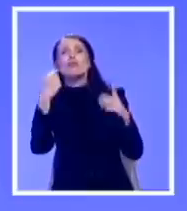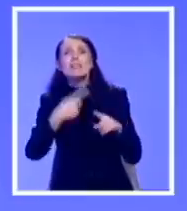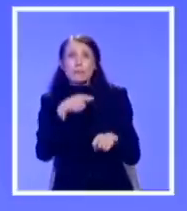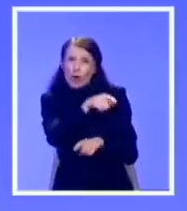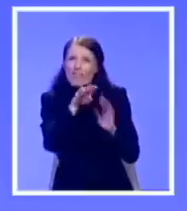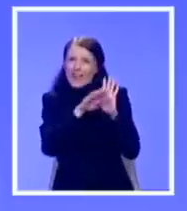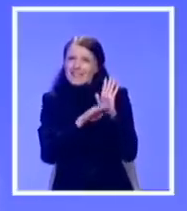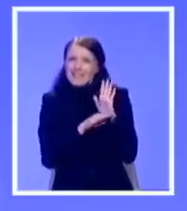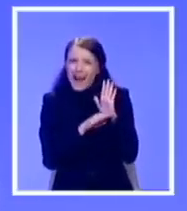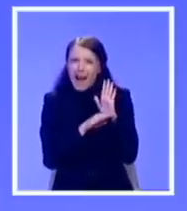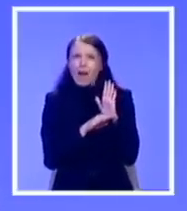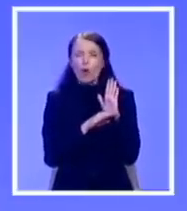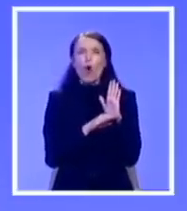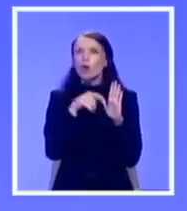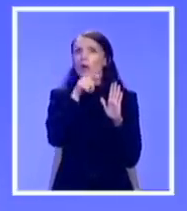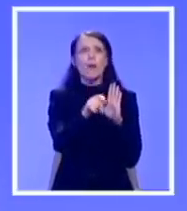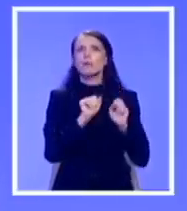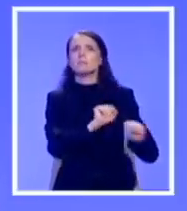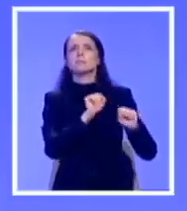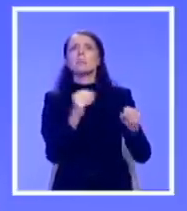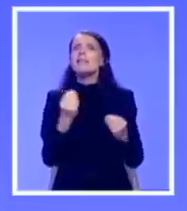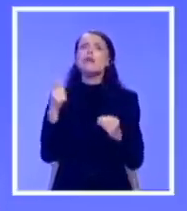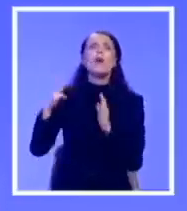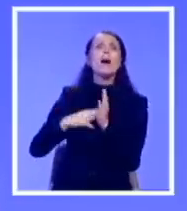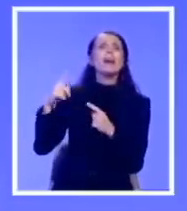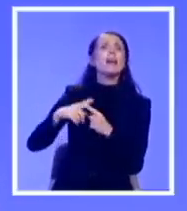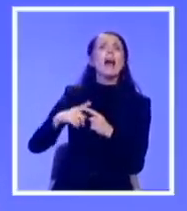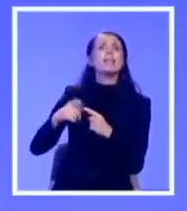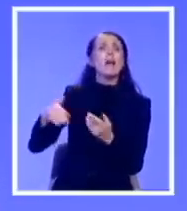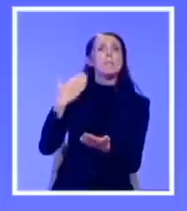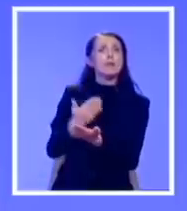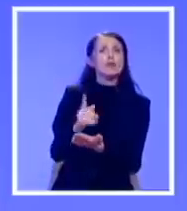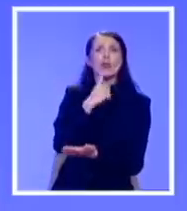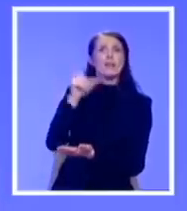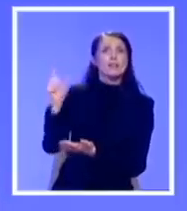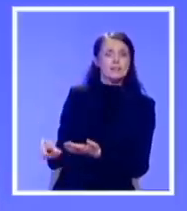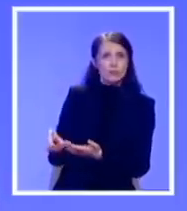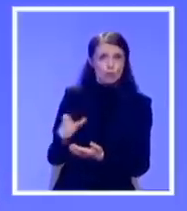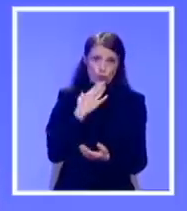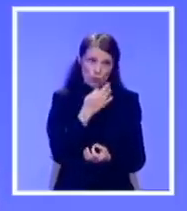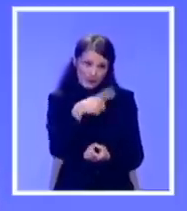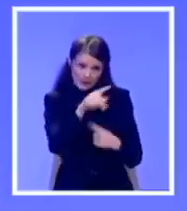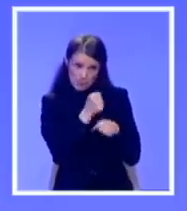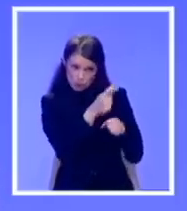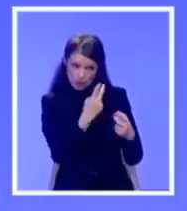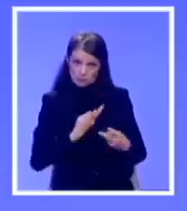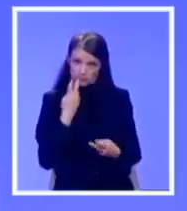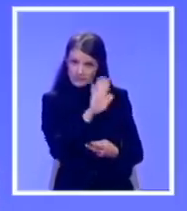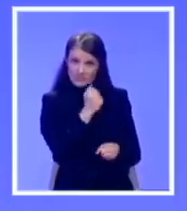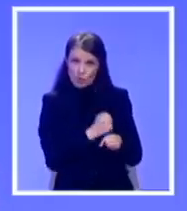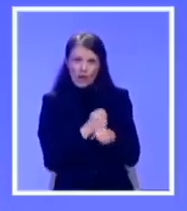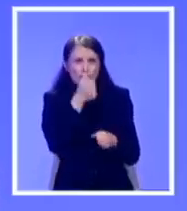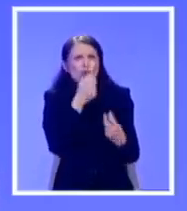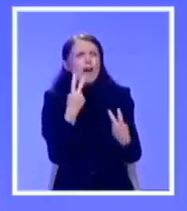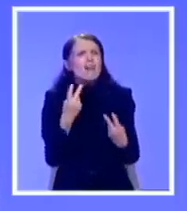na predlog poslanika Marinike Tepića. Dakle, želim da ih pitam, sve te poslanike, da li su ponosni na svoju radu? I šta je to toliko važnije od dečjih života?